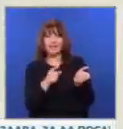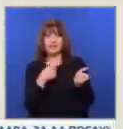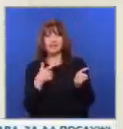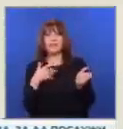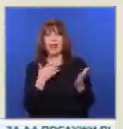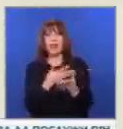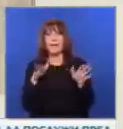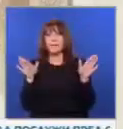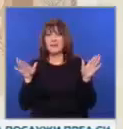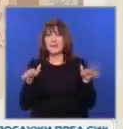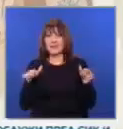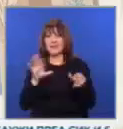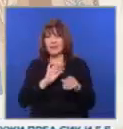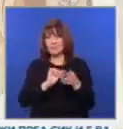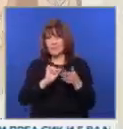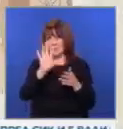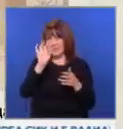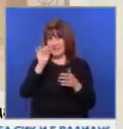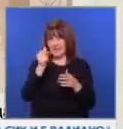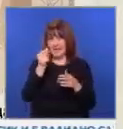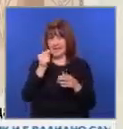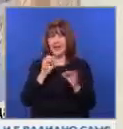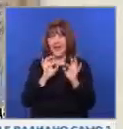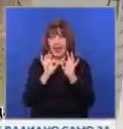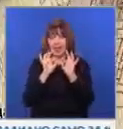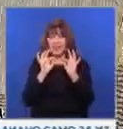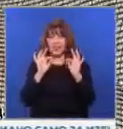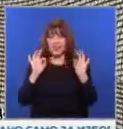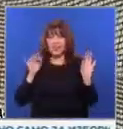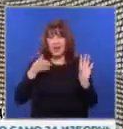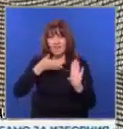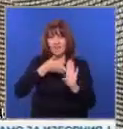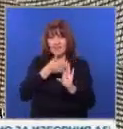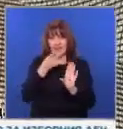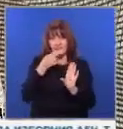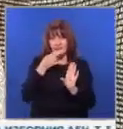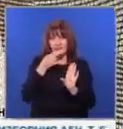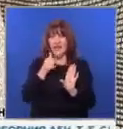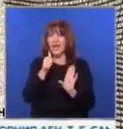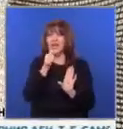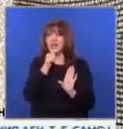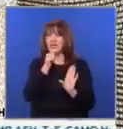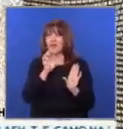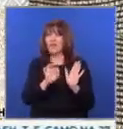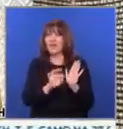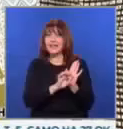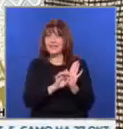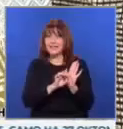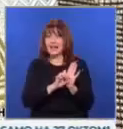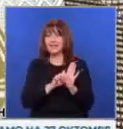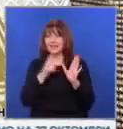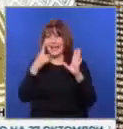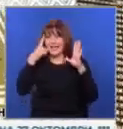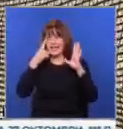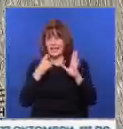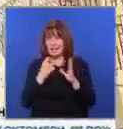птица и надпис 50 лева. Осигурителна нишка, градена в хартията, както и водния знак. Изображение на портрета от банкнотата,